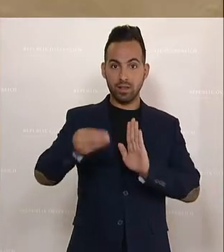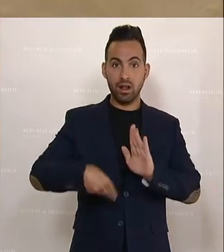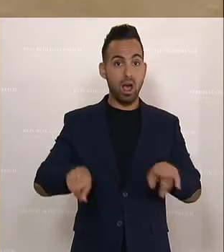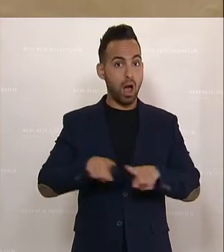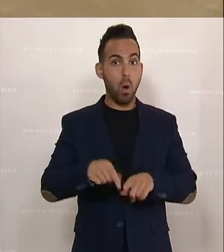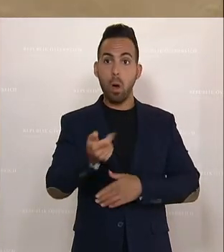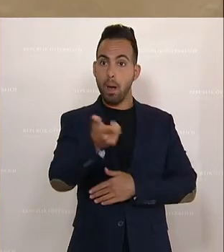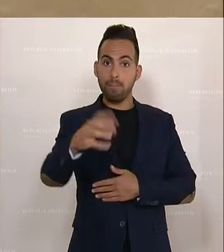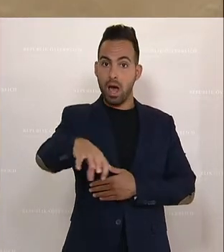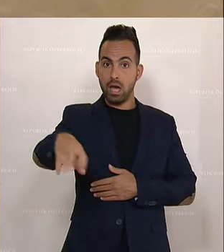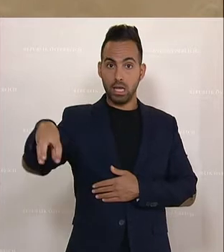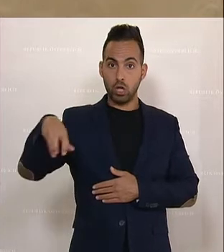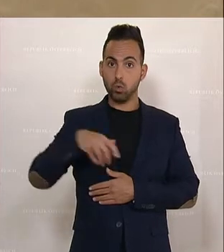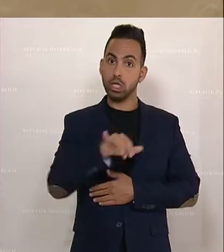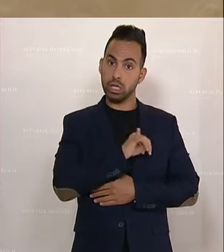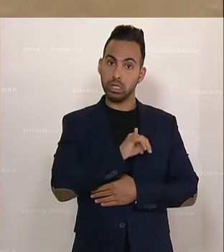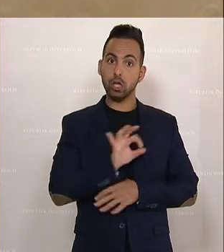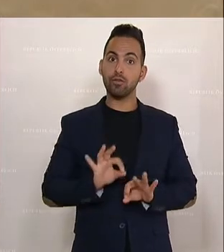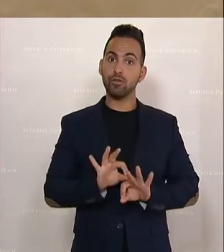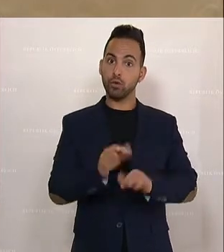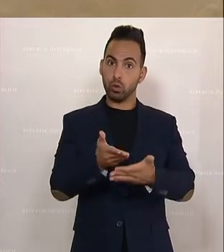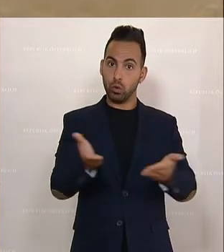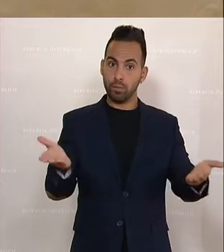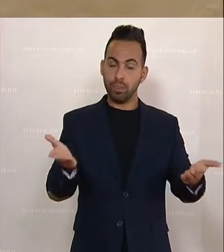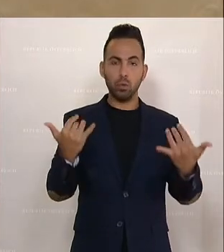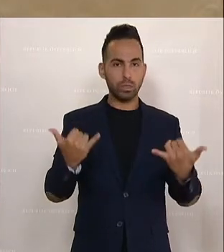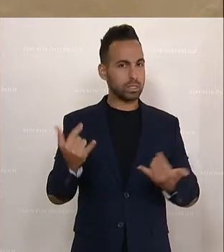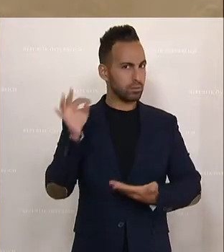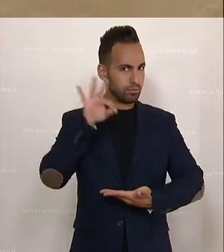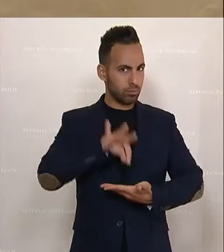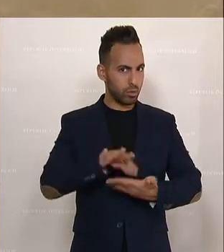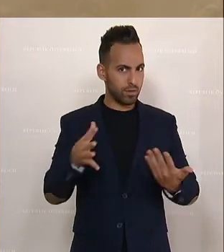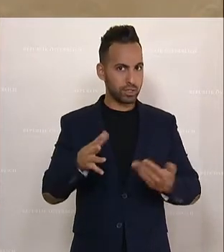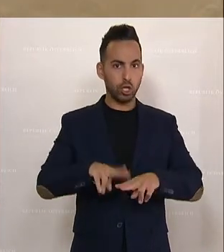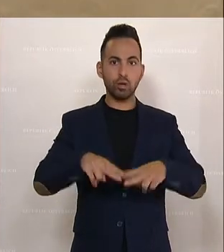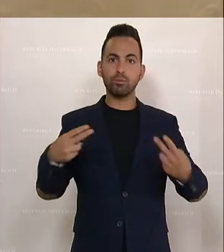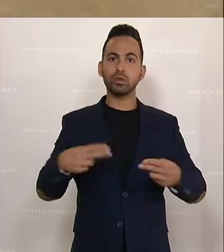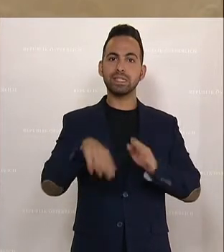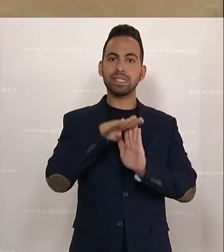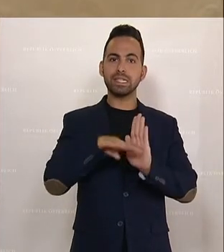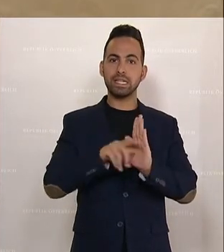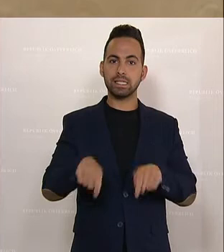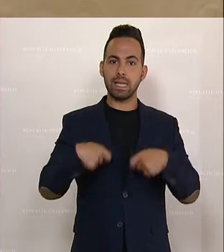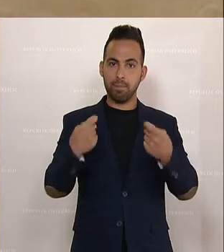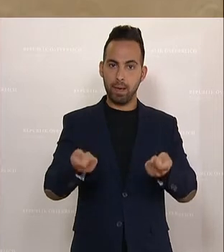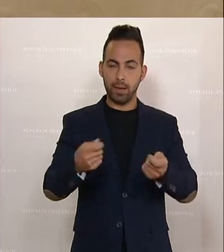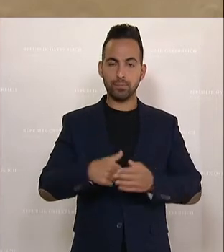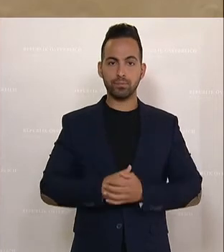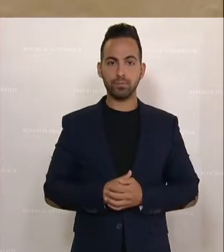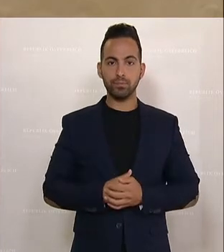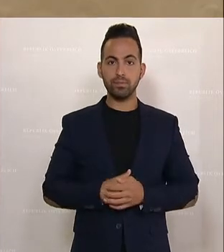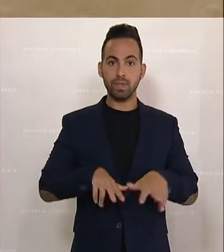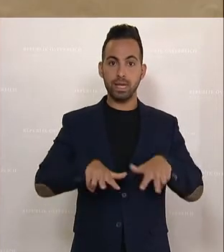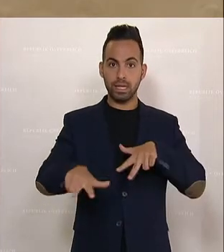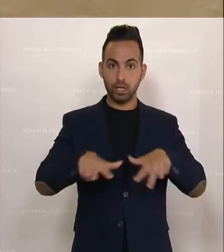für manche Regionen eine interessante Sache. Und jetzt ist der Punkt. Der Bundesgesetzgeber, Regierung